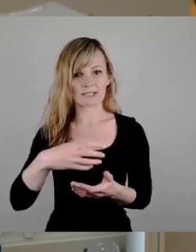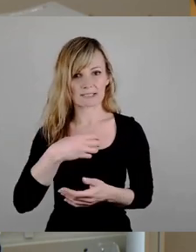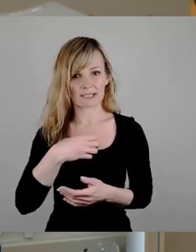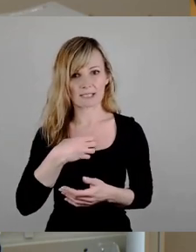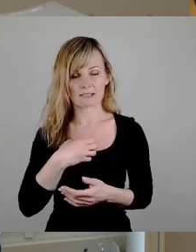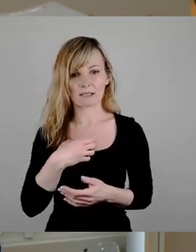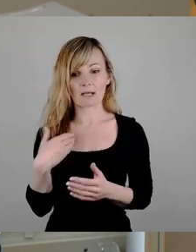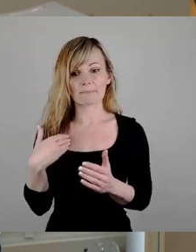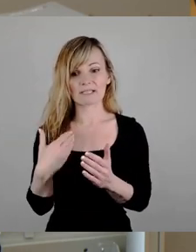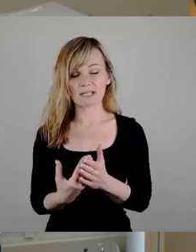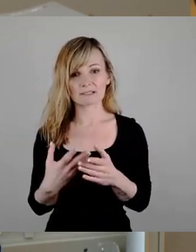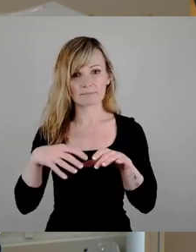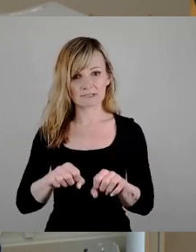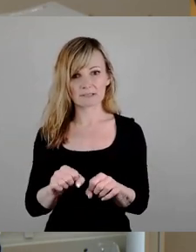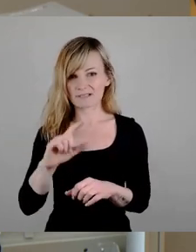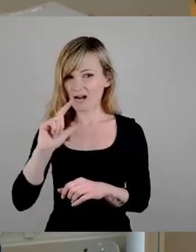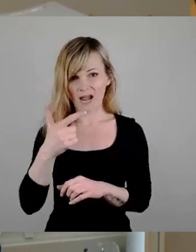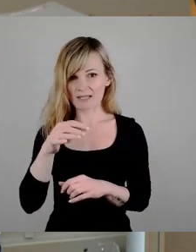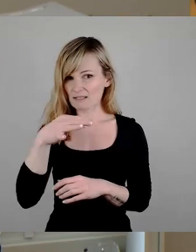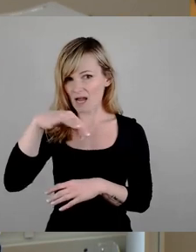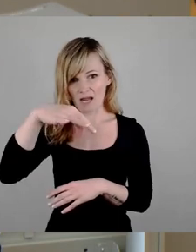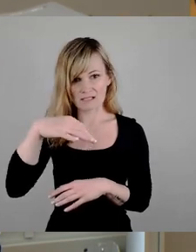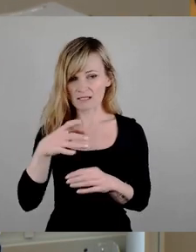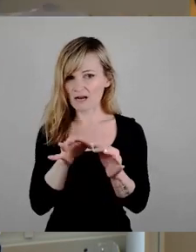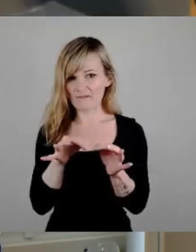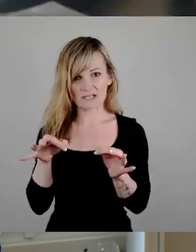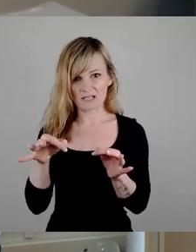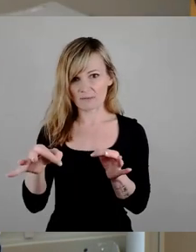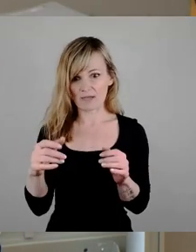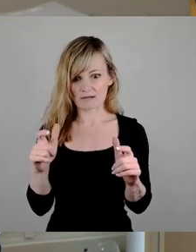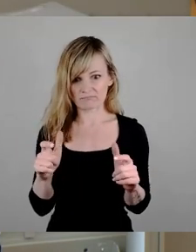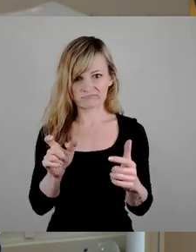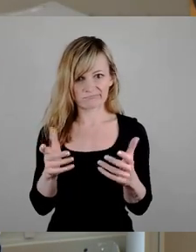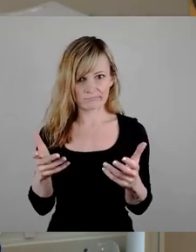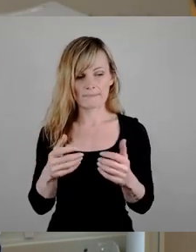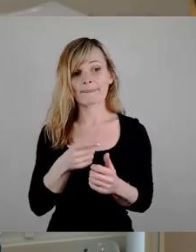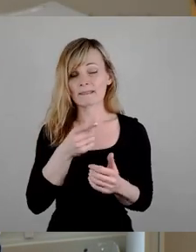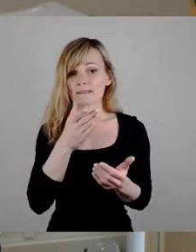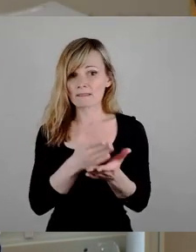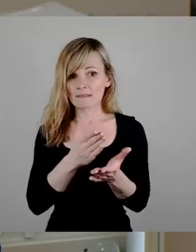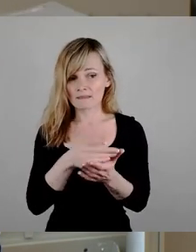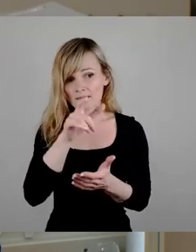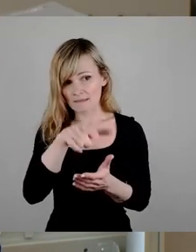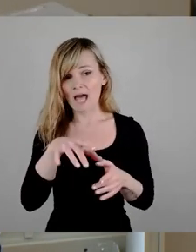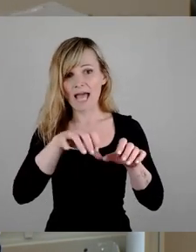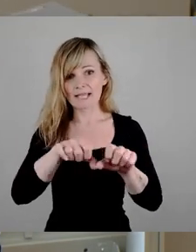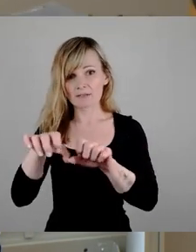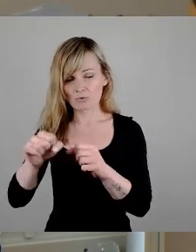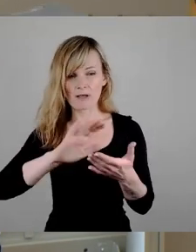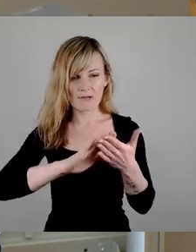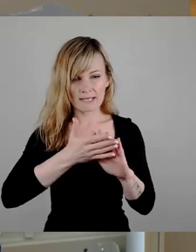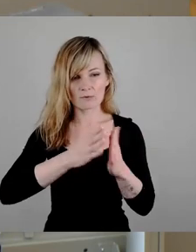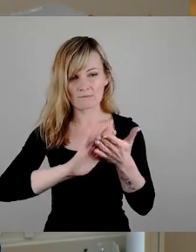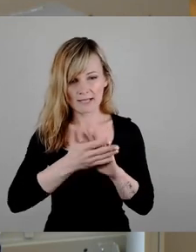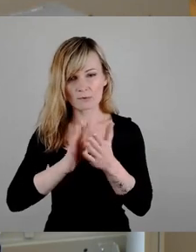Wir verhandeln dort sehr, sehr eifrig mit privaten Flächeneigentümerinnen und Eigentümern und merken da